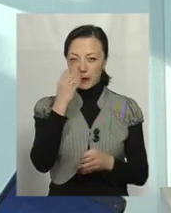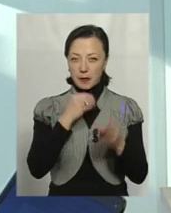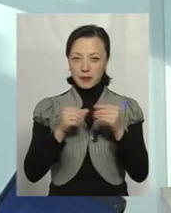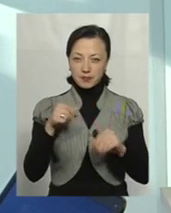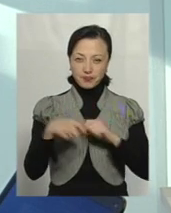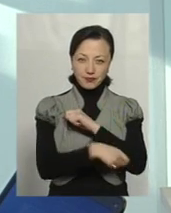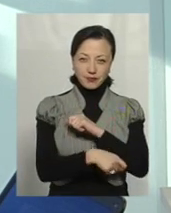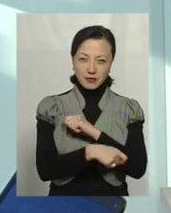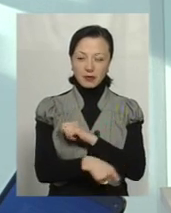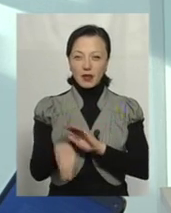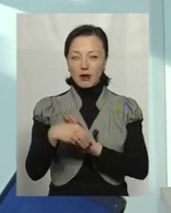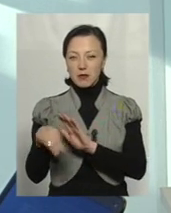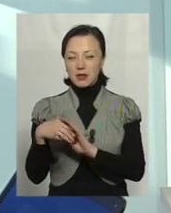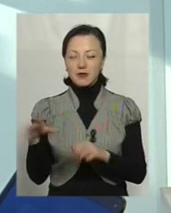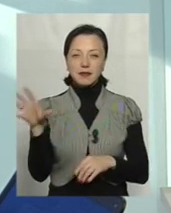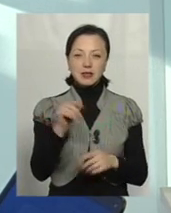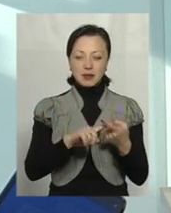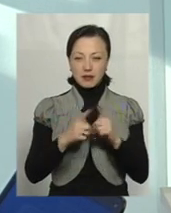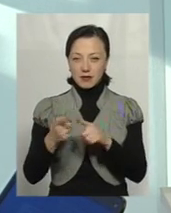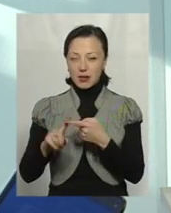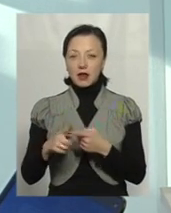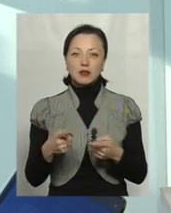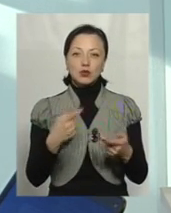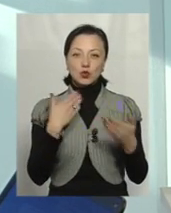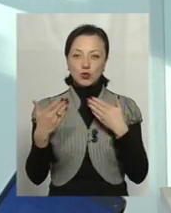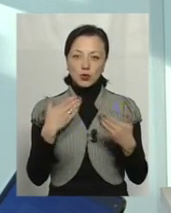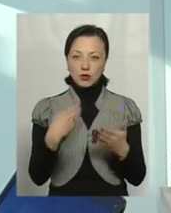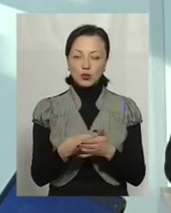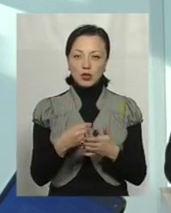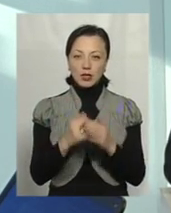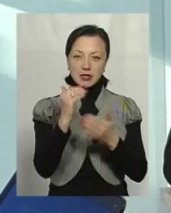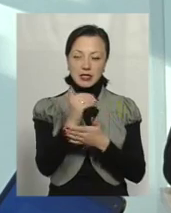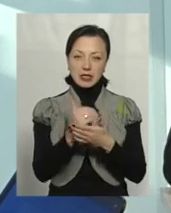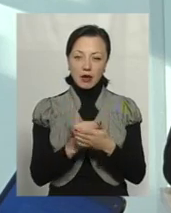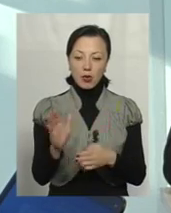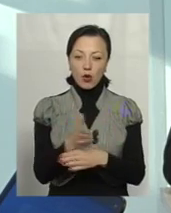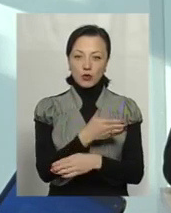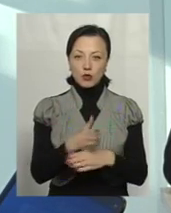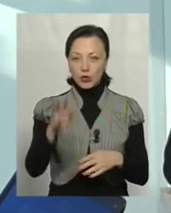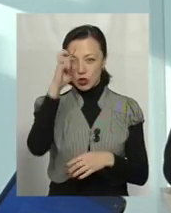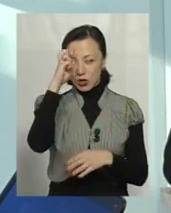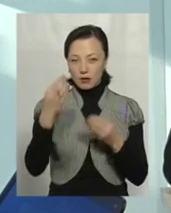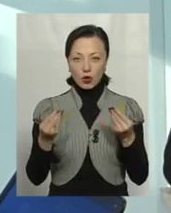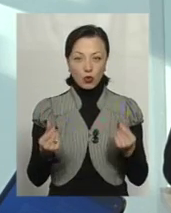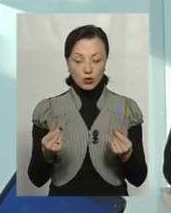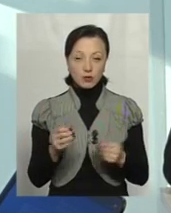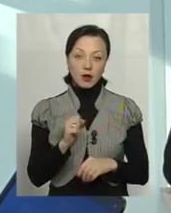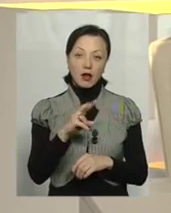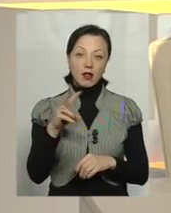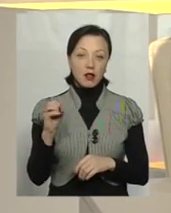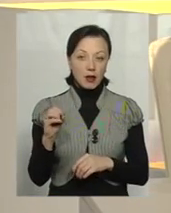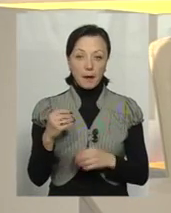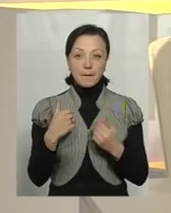хабарі. Все це стосується державної бюджетної системи, розподілу державних коштів. Разом з тим, Андрій